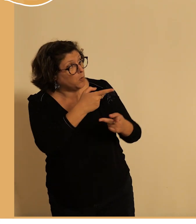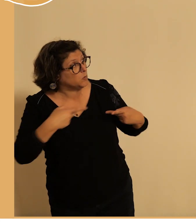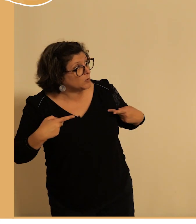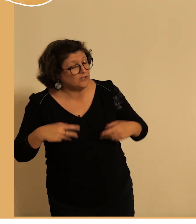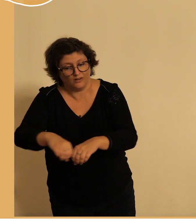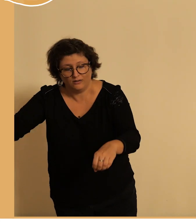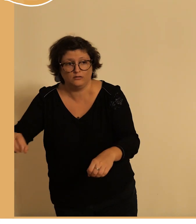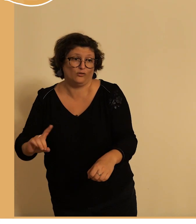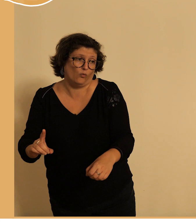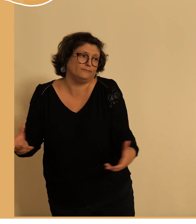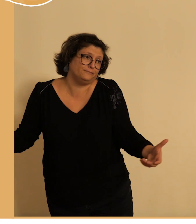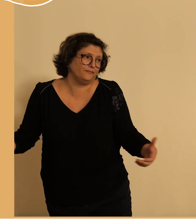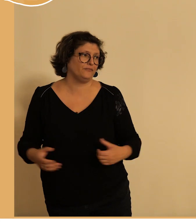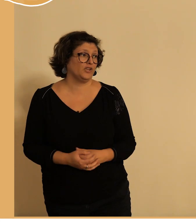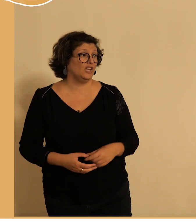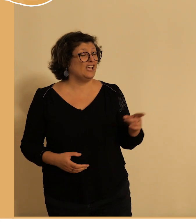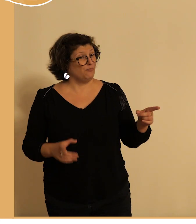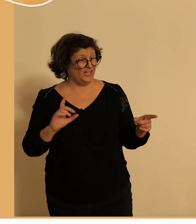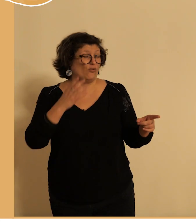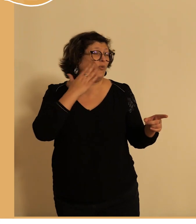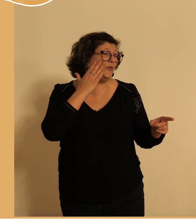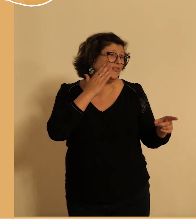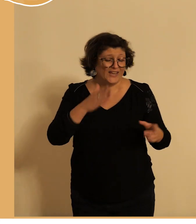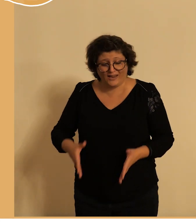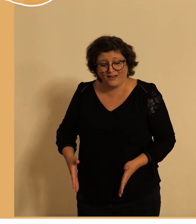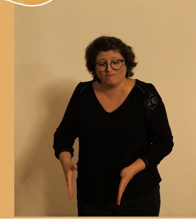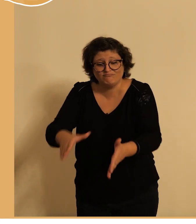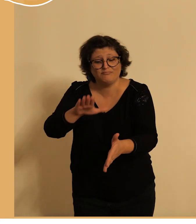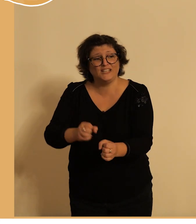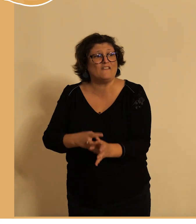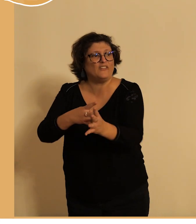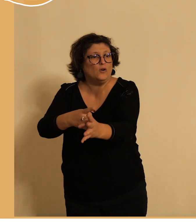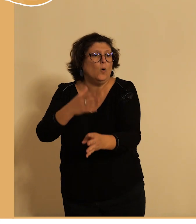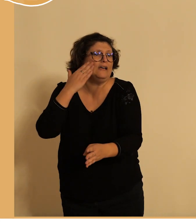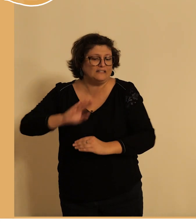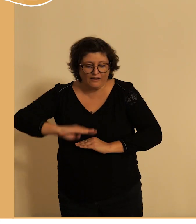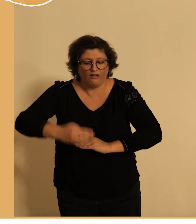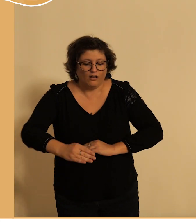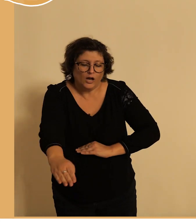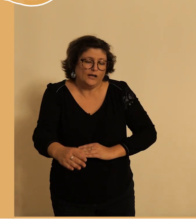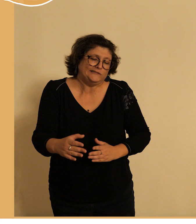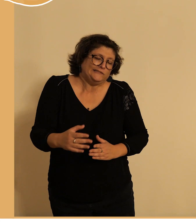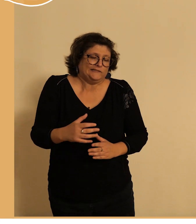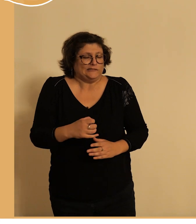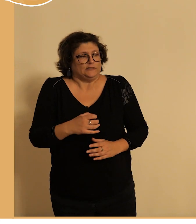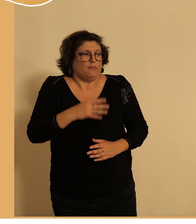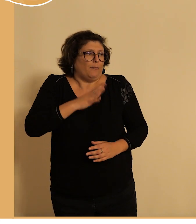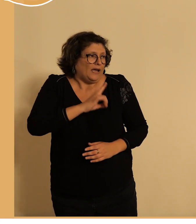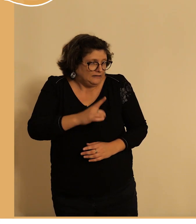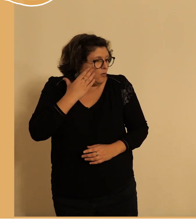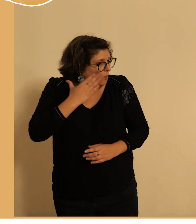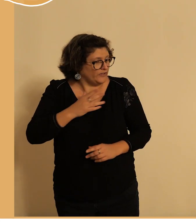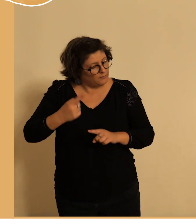on travaille sur l'entretien des pistes mais on sait qu y beaucoup de choses à faire ça va avancer vraiment l'année prochaine parce qu'il y un vrai réseau qui va commencer et bien bravo